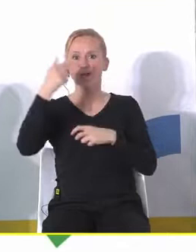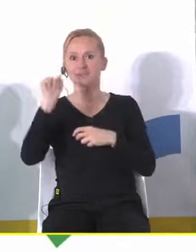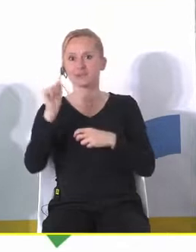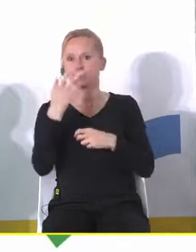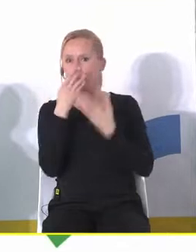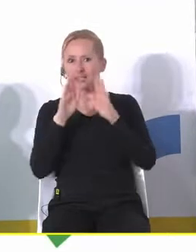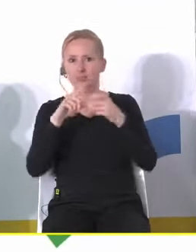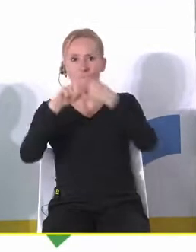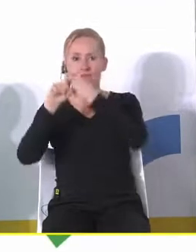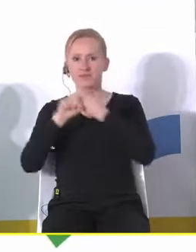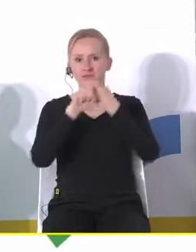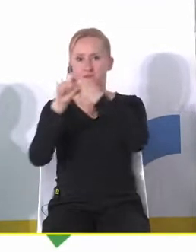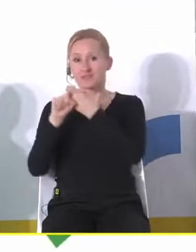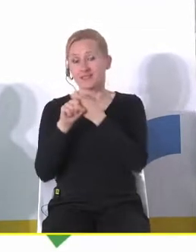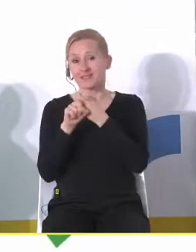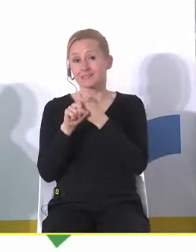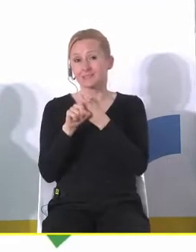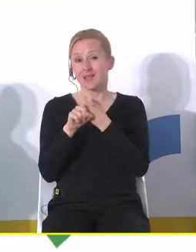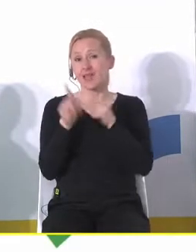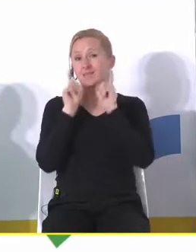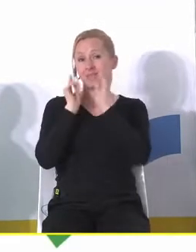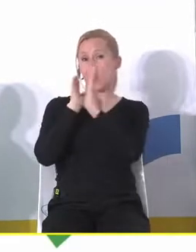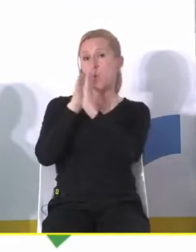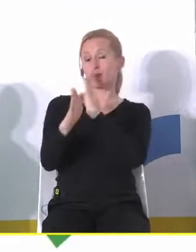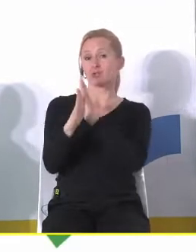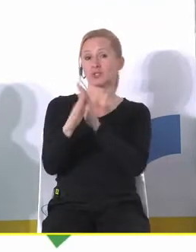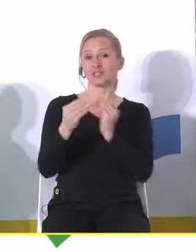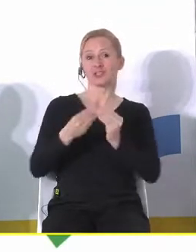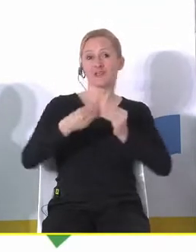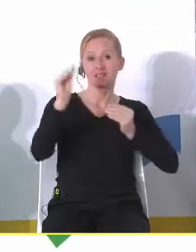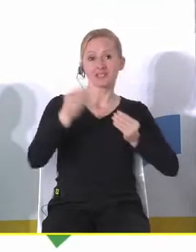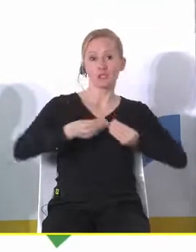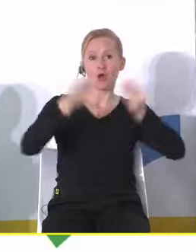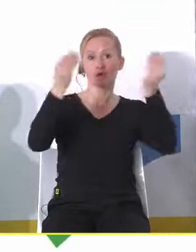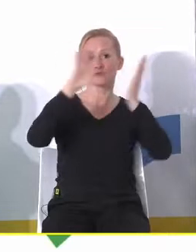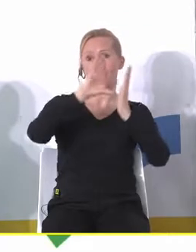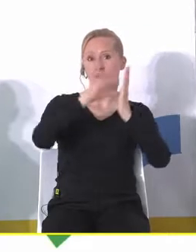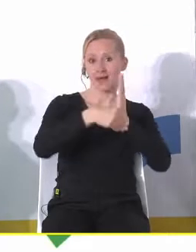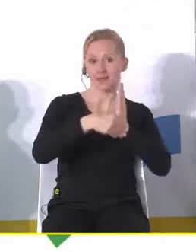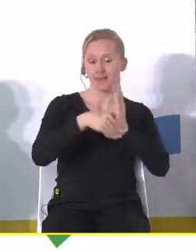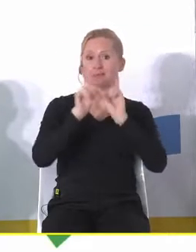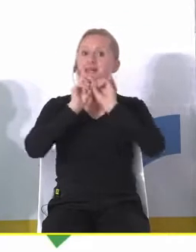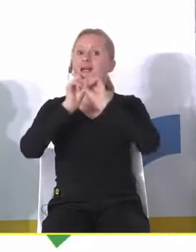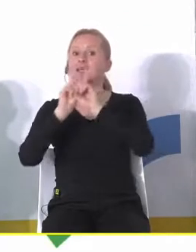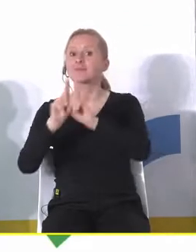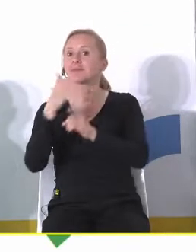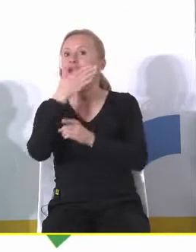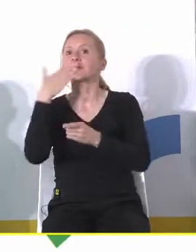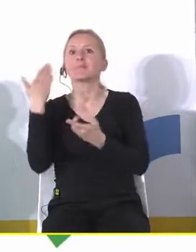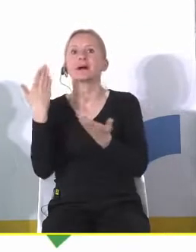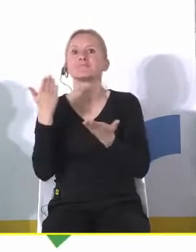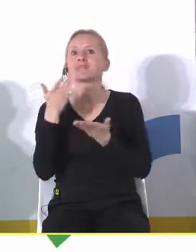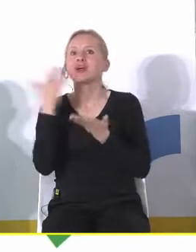związek że tak i to będzie duże uproszczenie w tym momencie że rosnąca urbanizacja właściwie nie sprzyja